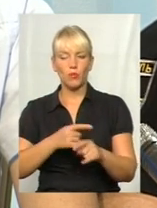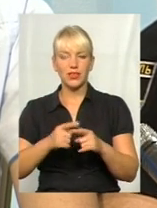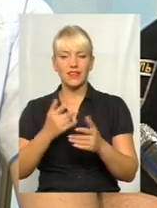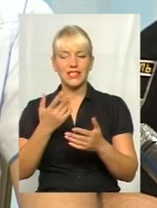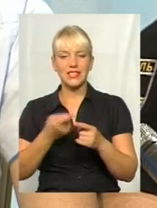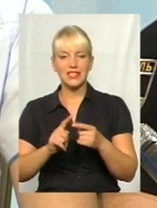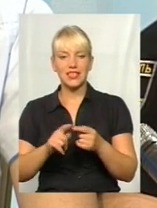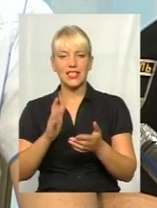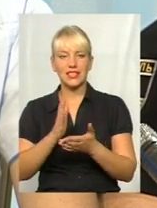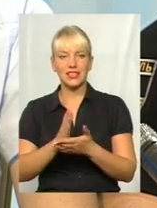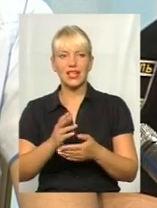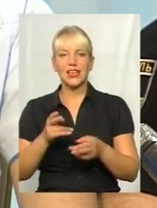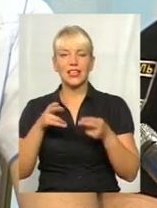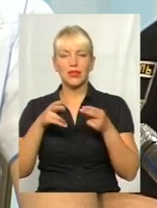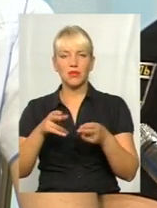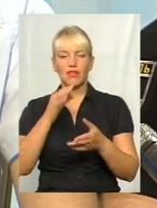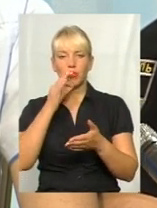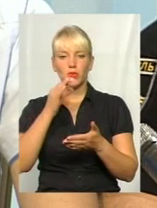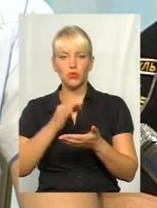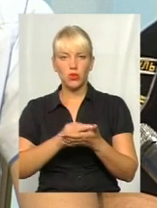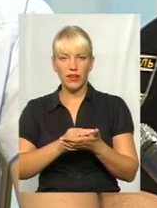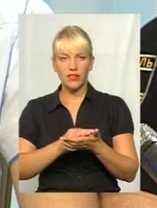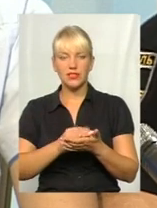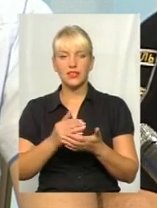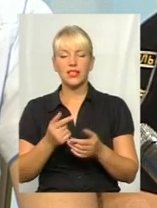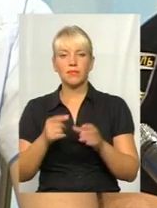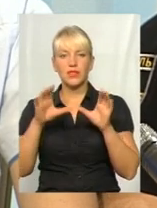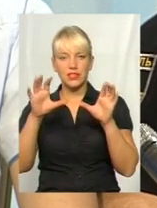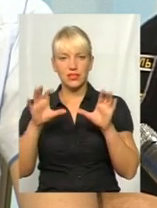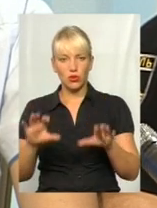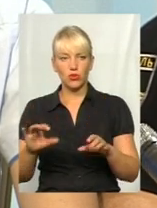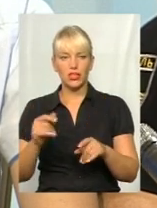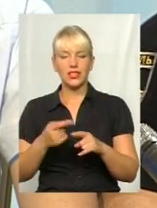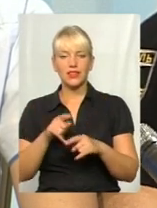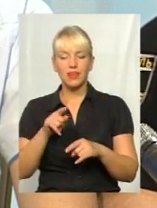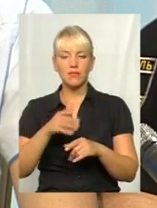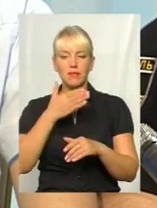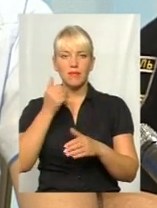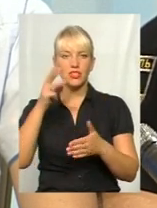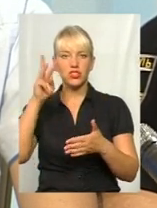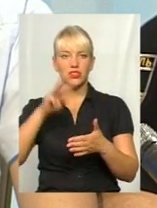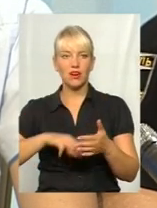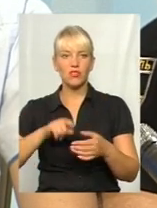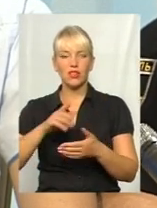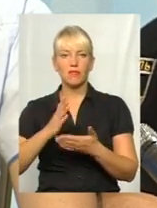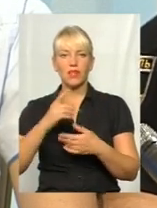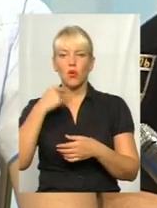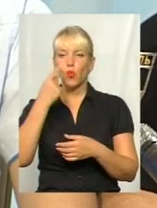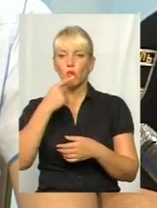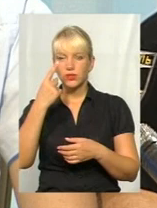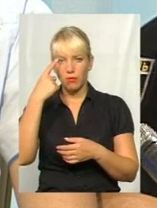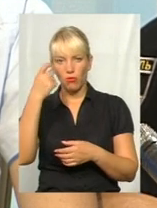передбачена статтею 125 Кодексу корінного правопорушення. Просто там немає штрафу, там є усне попередження